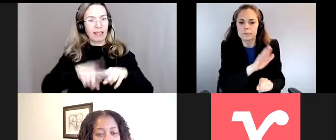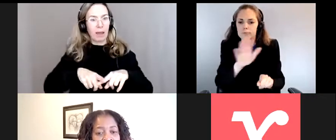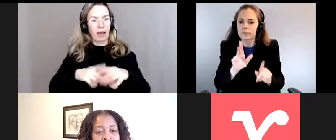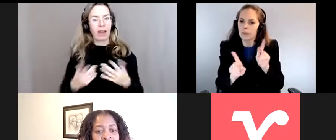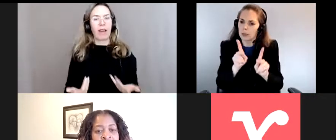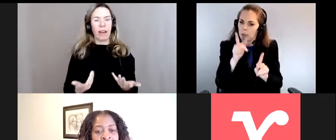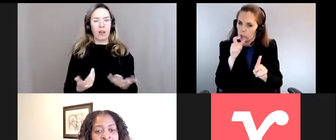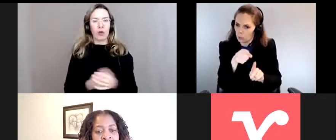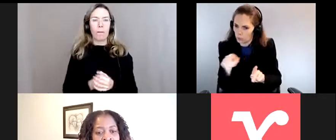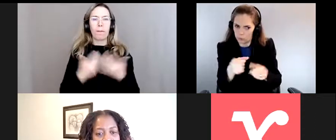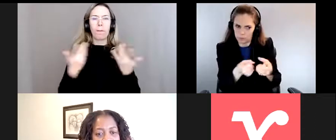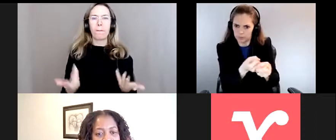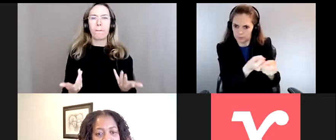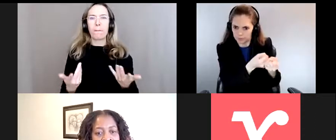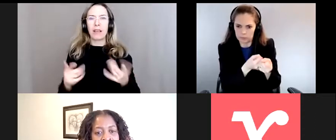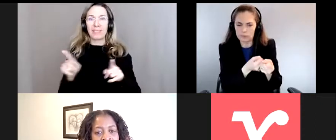image